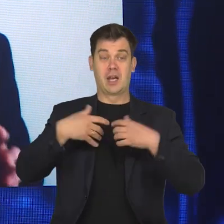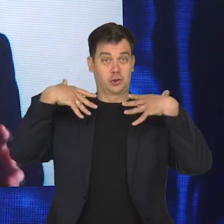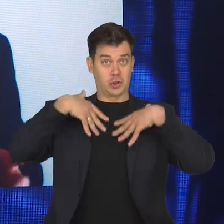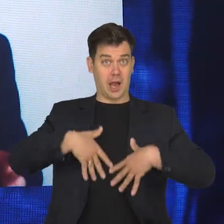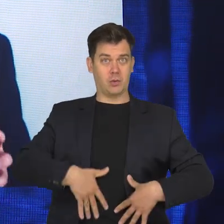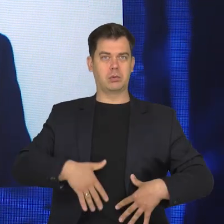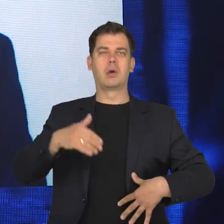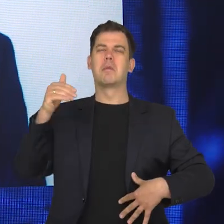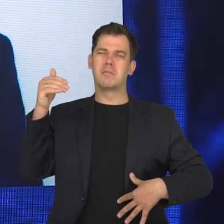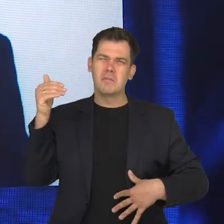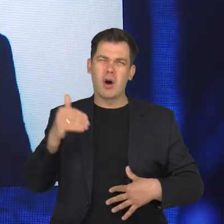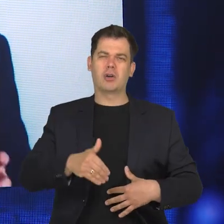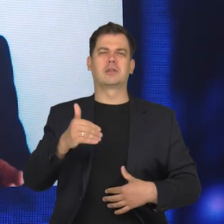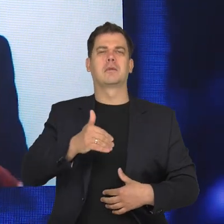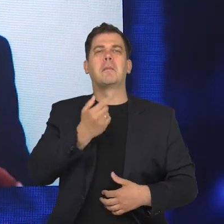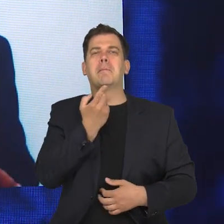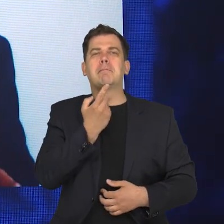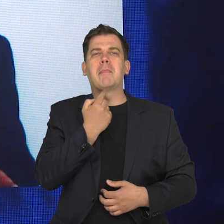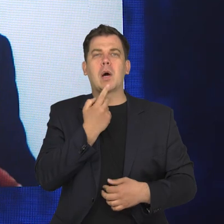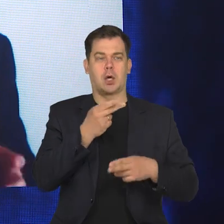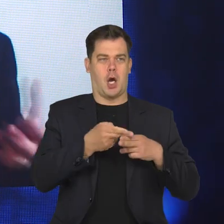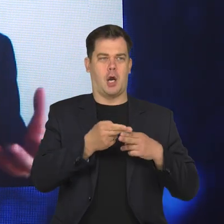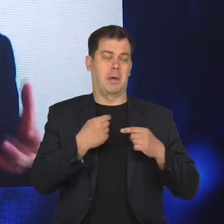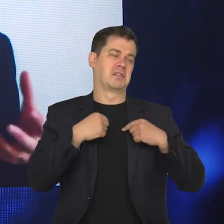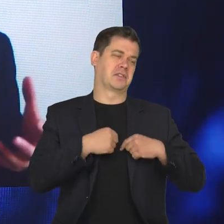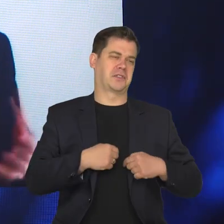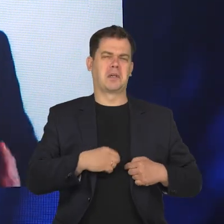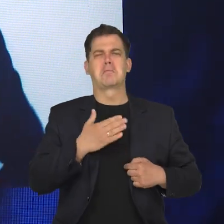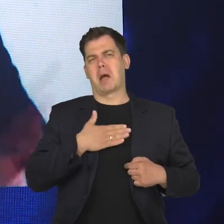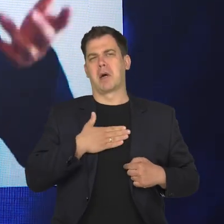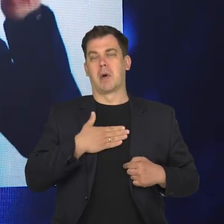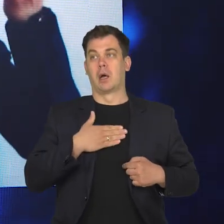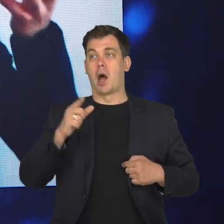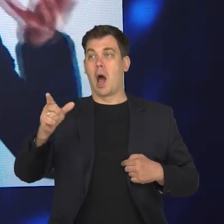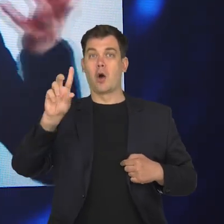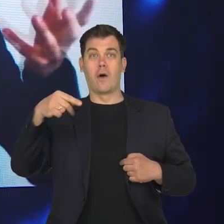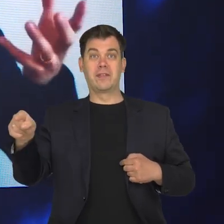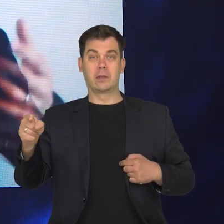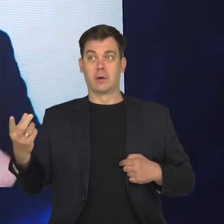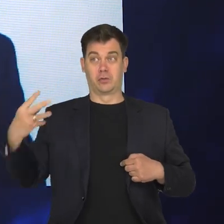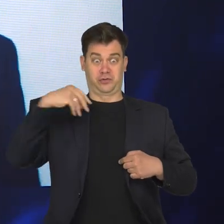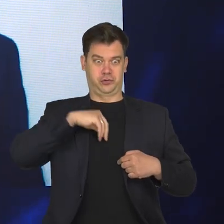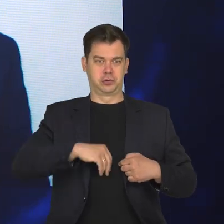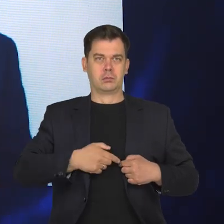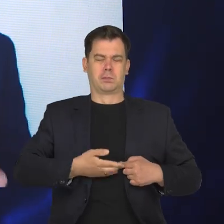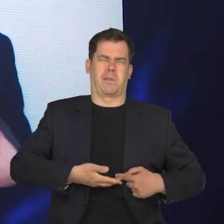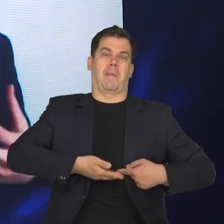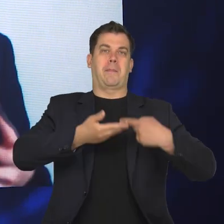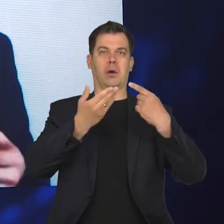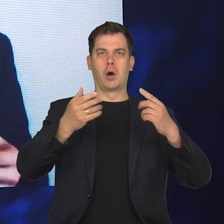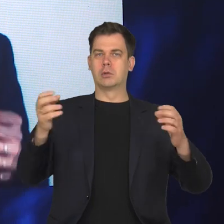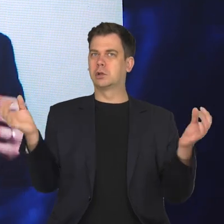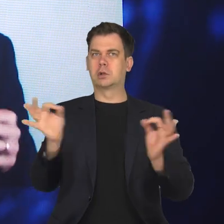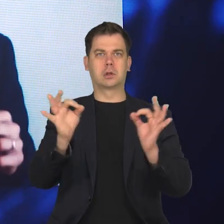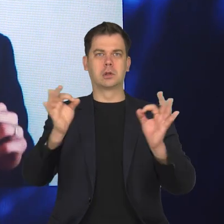naszym ciele mogą być pewne drobne, niewielkie choroby, które COVID nagle wynosi do jakiejś niebagatelnej potęgi. I